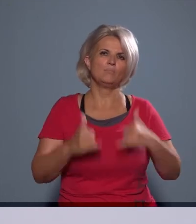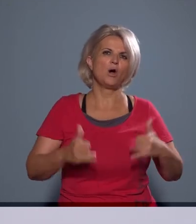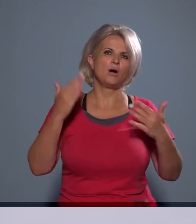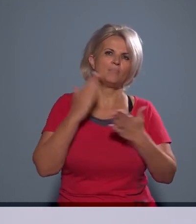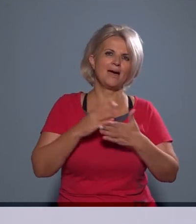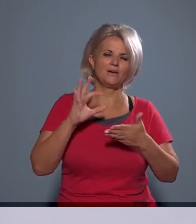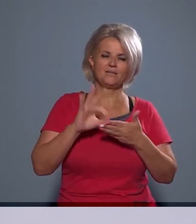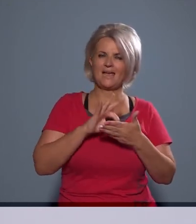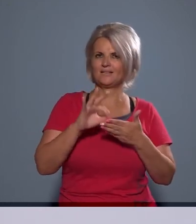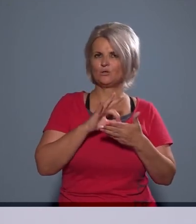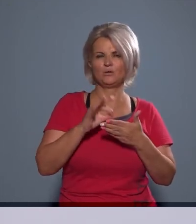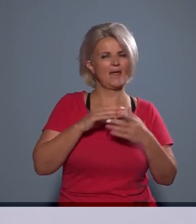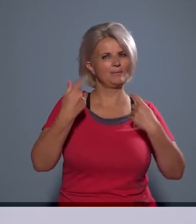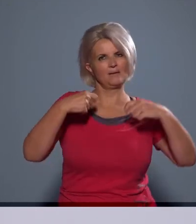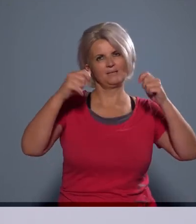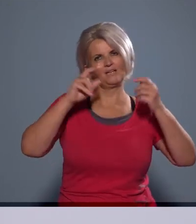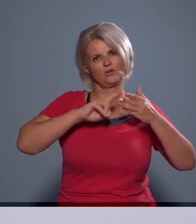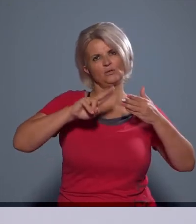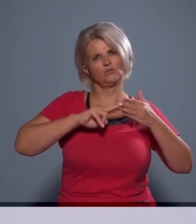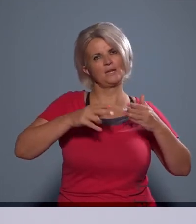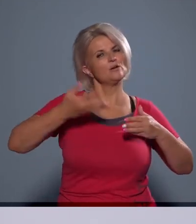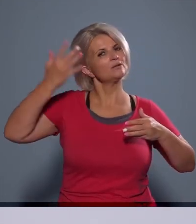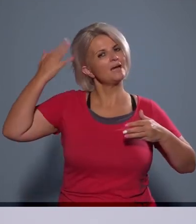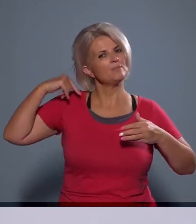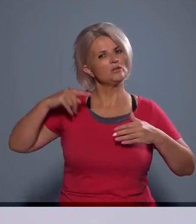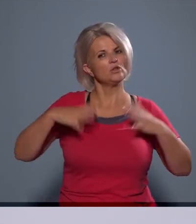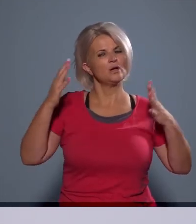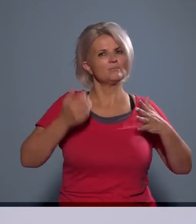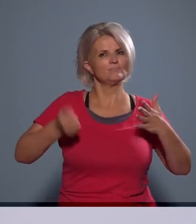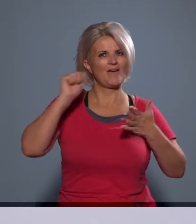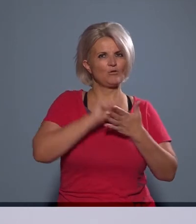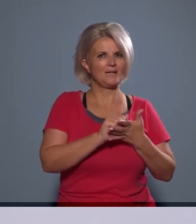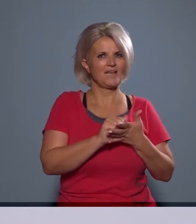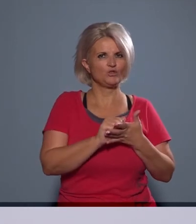nem építés hatóság, tehát mi korábban, akár ezekben a nagyberuházásokban is,